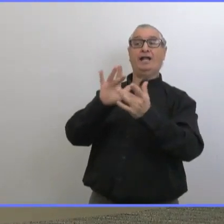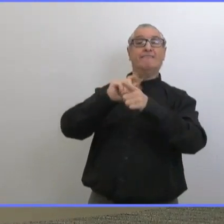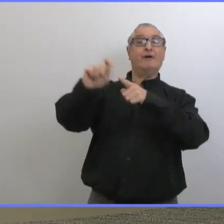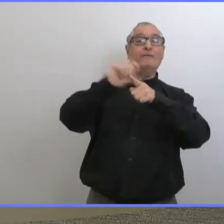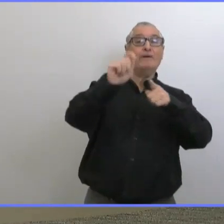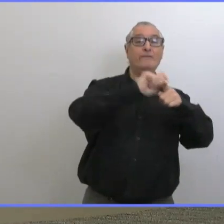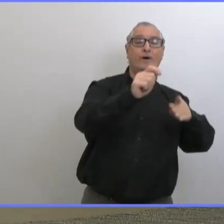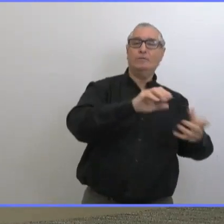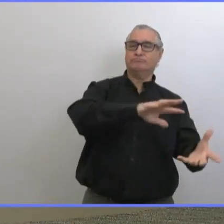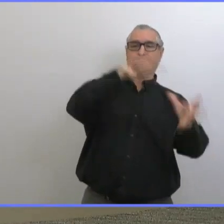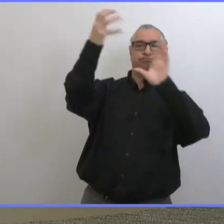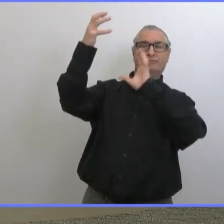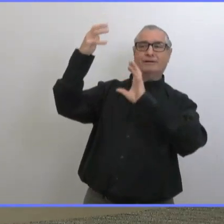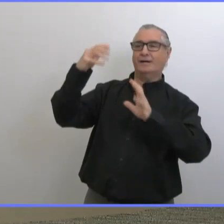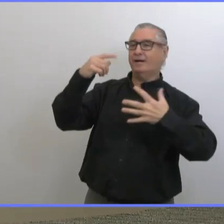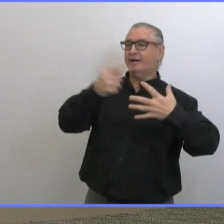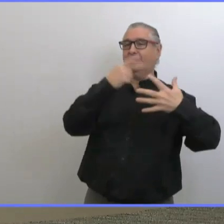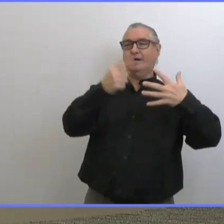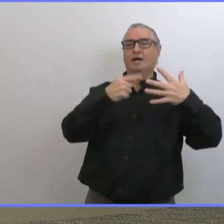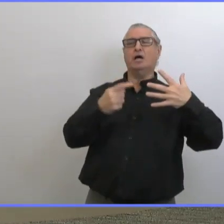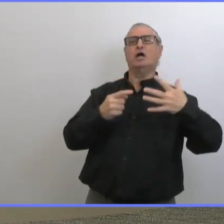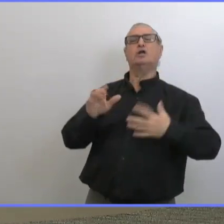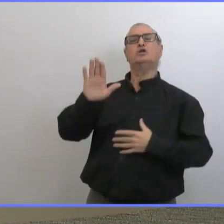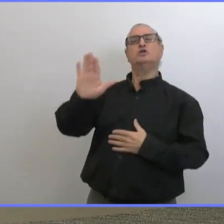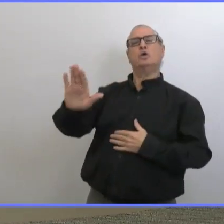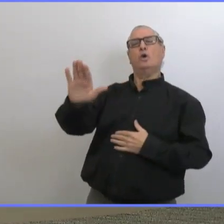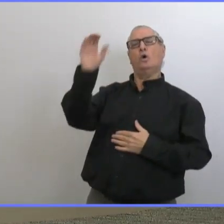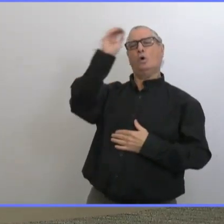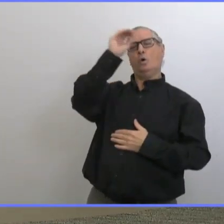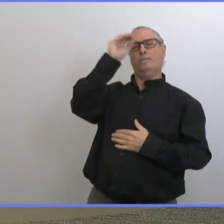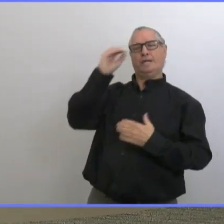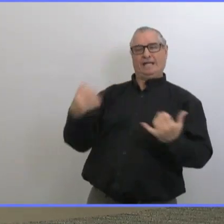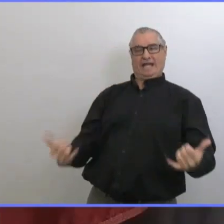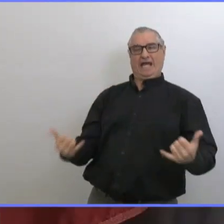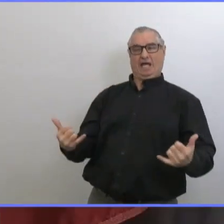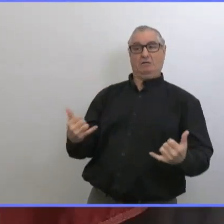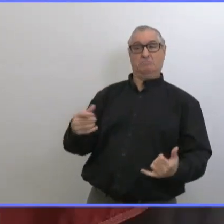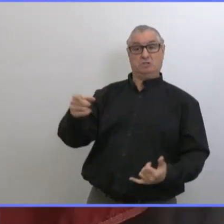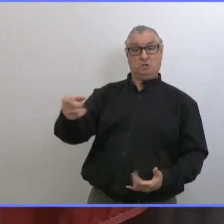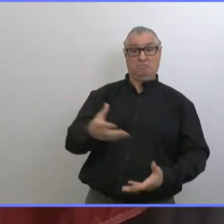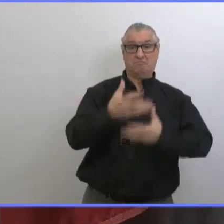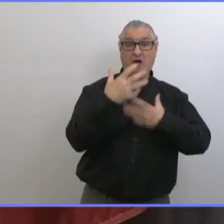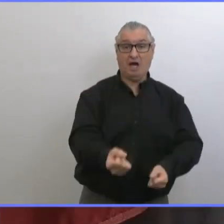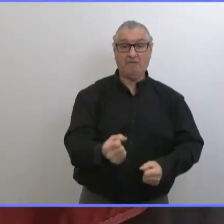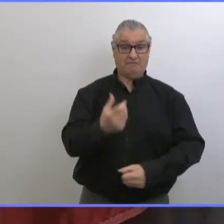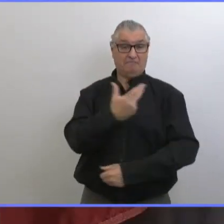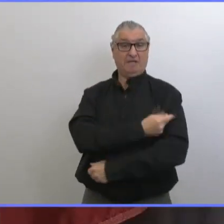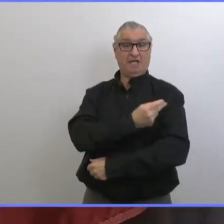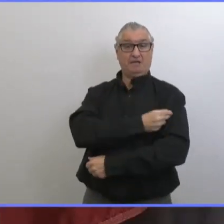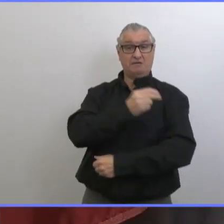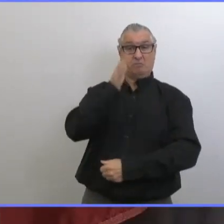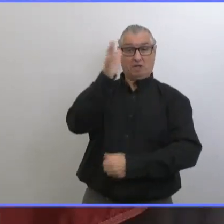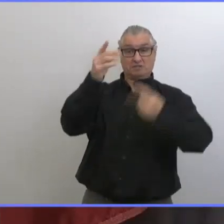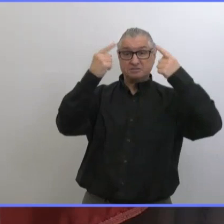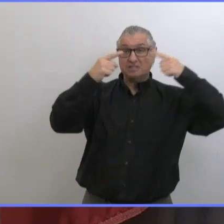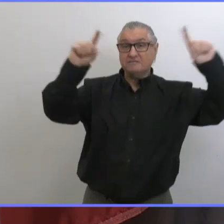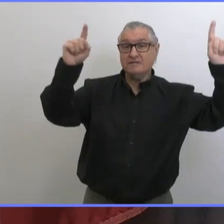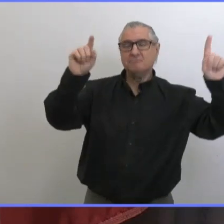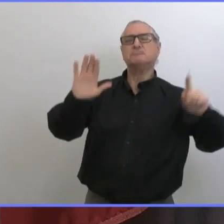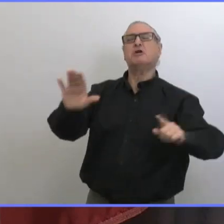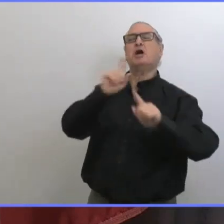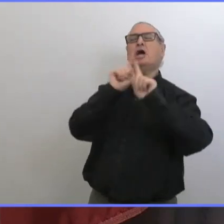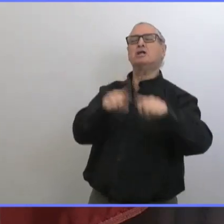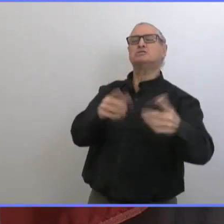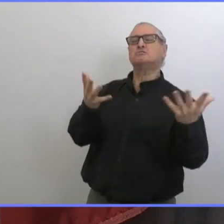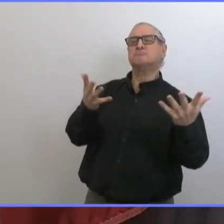les tests, en octobre avec le traçage, pourquoi est-ce que les Manitobains devraient avoir confiance par rapport au programme de vaccination